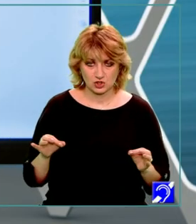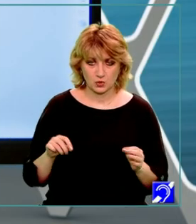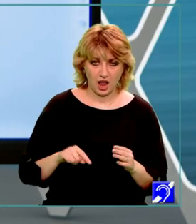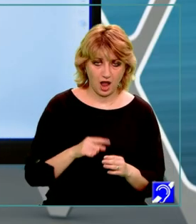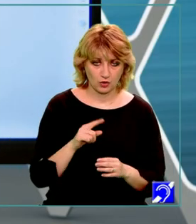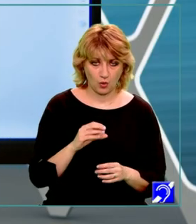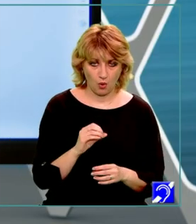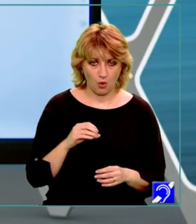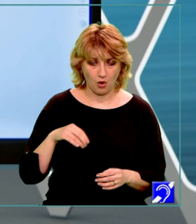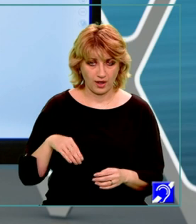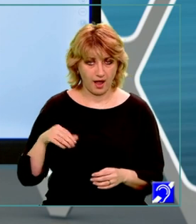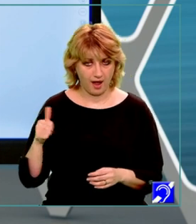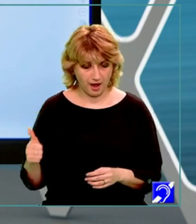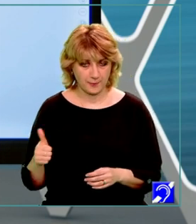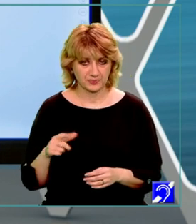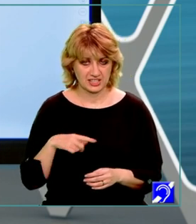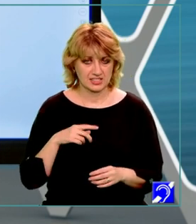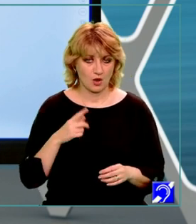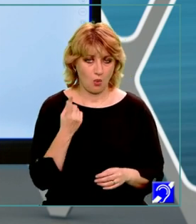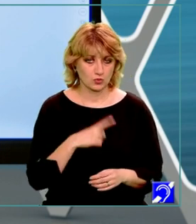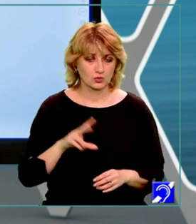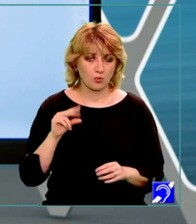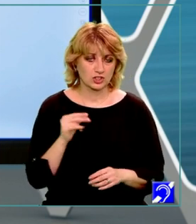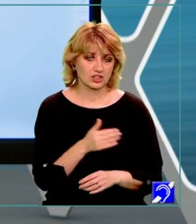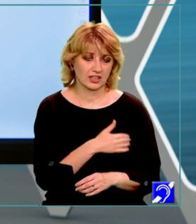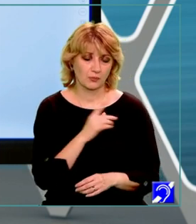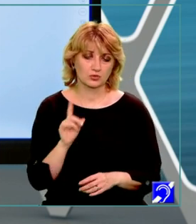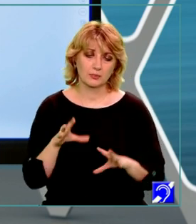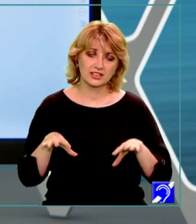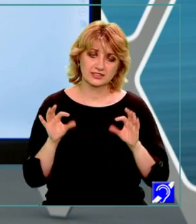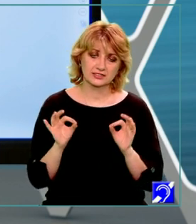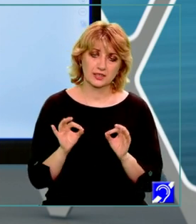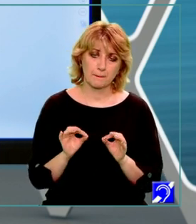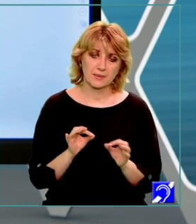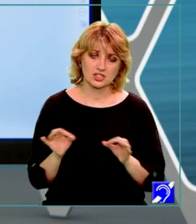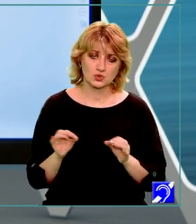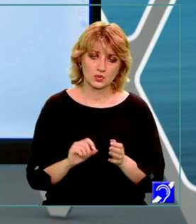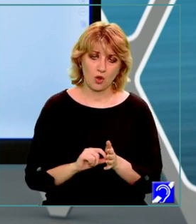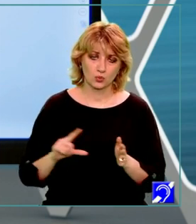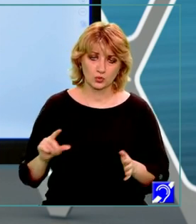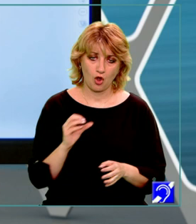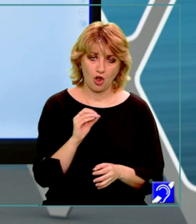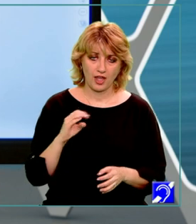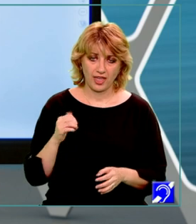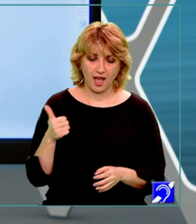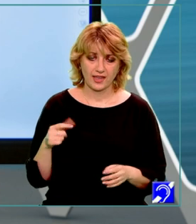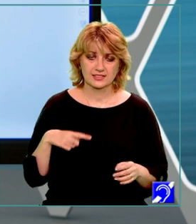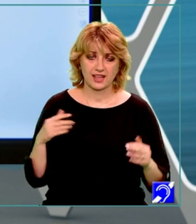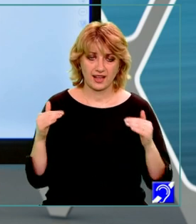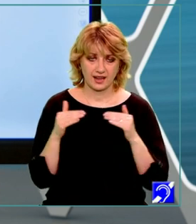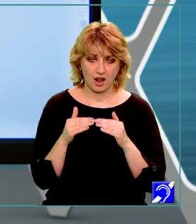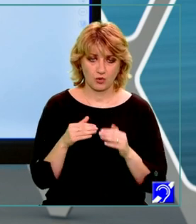OFA este de 180 de grade și putem determina măsura unghiului OEA care este egală cu